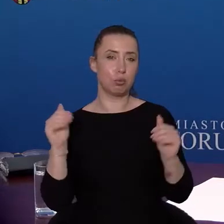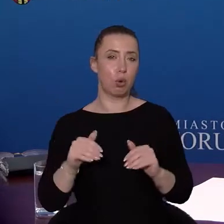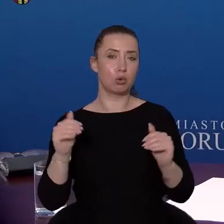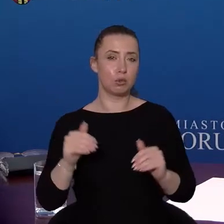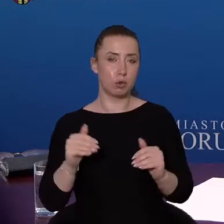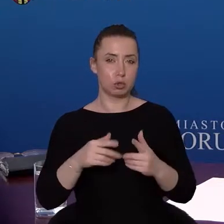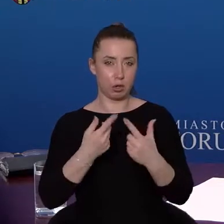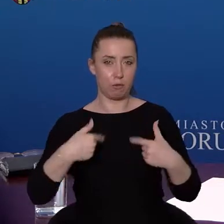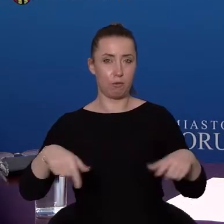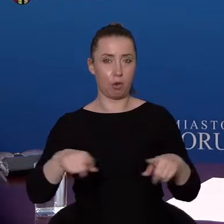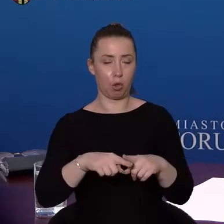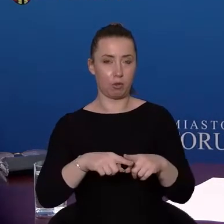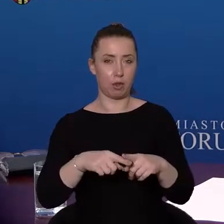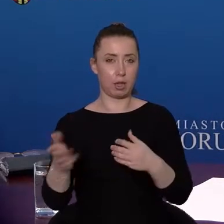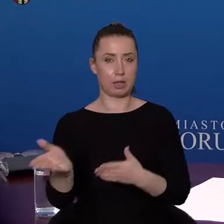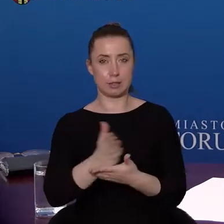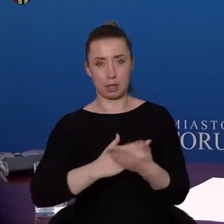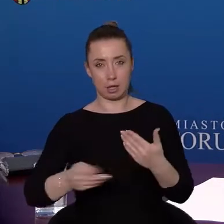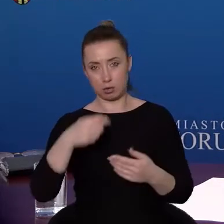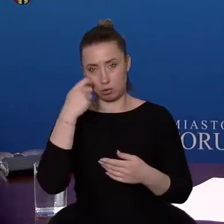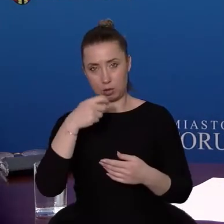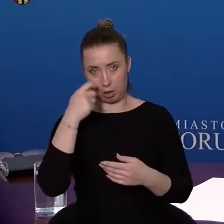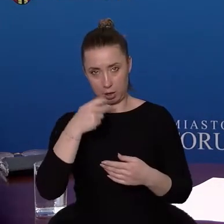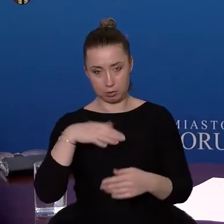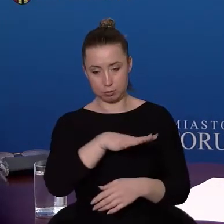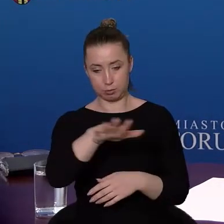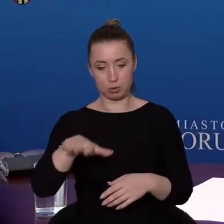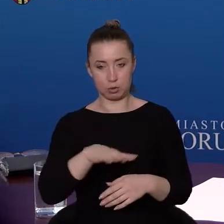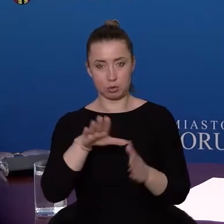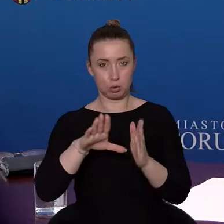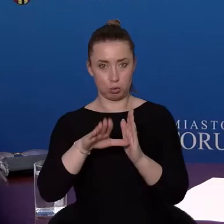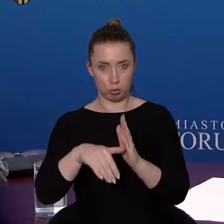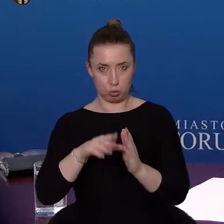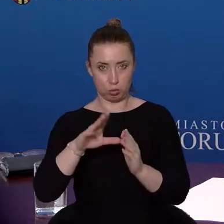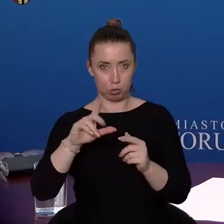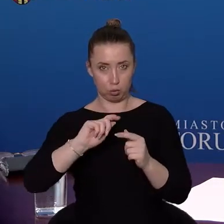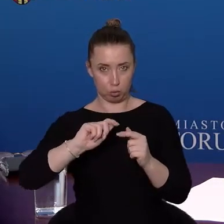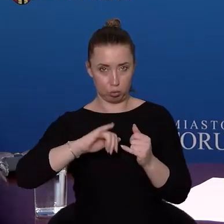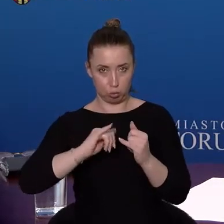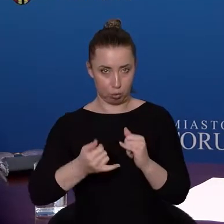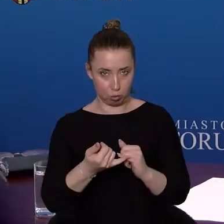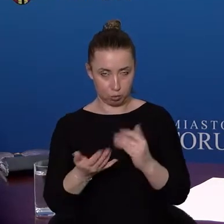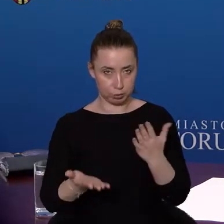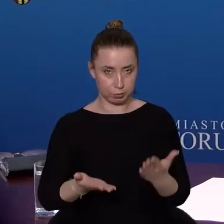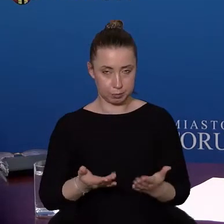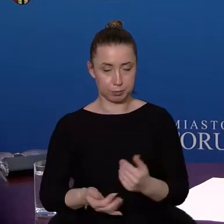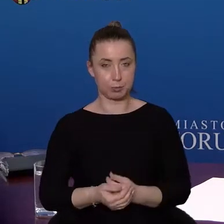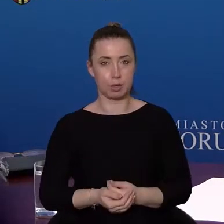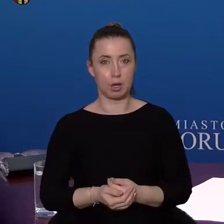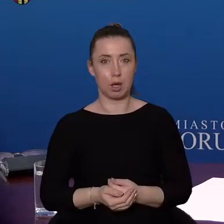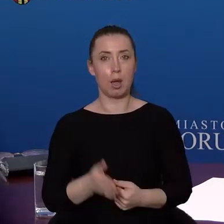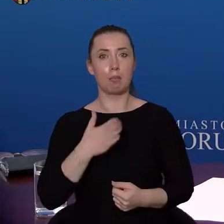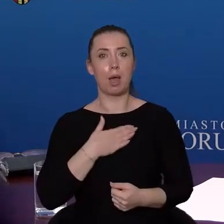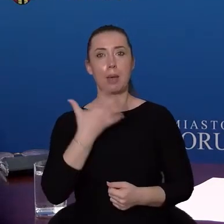wykonywania czy zakresu wykonywanych badań w kierunku zakażenia SARS-CoV-2. Funkcjonuje